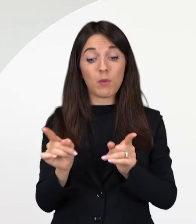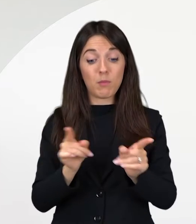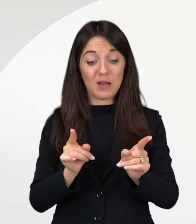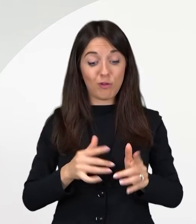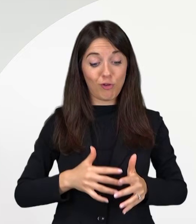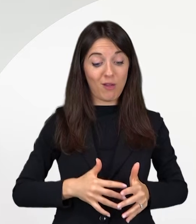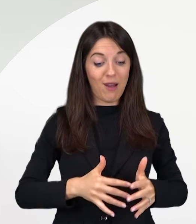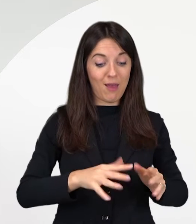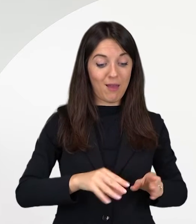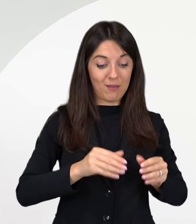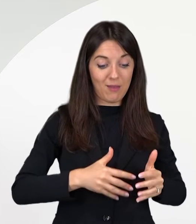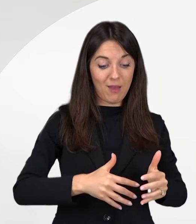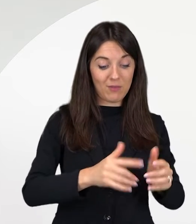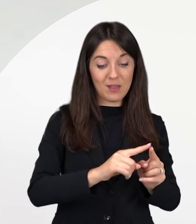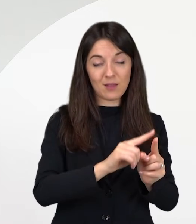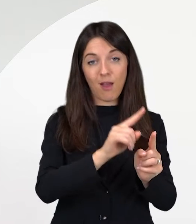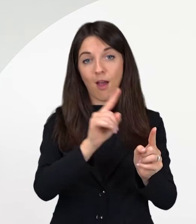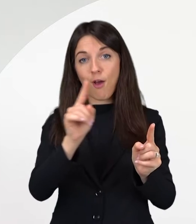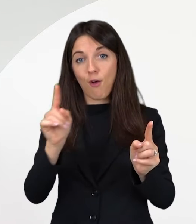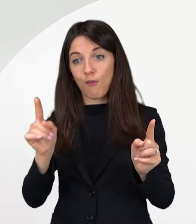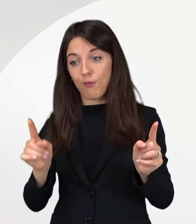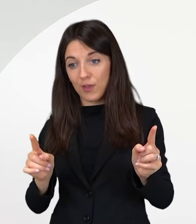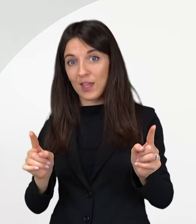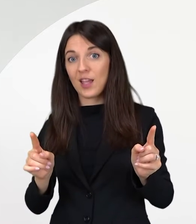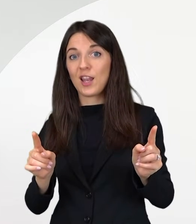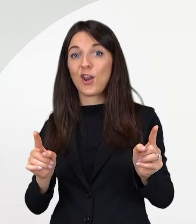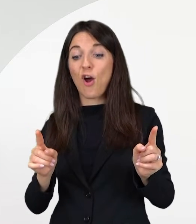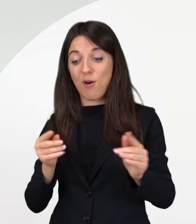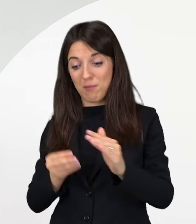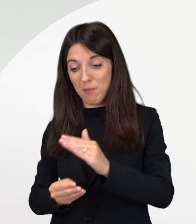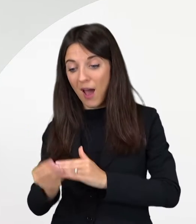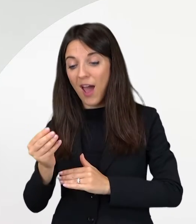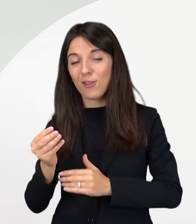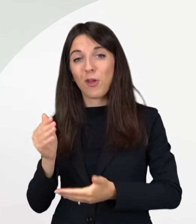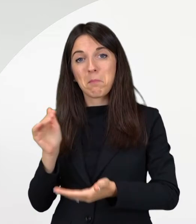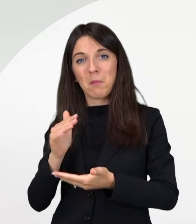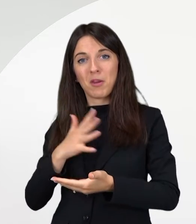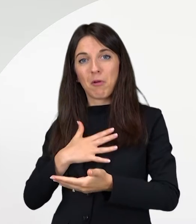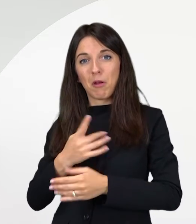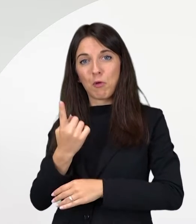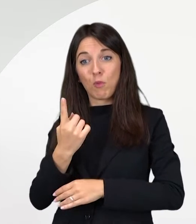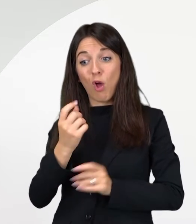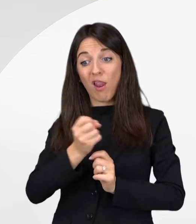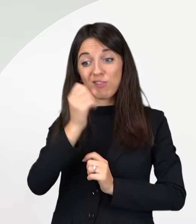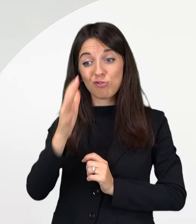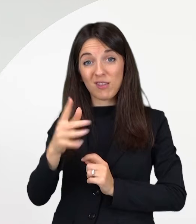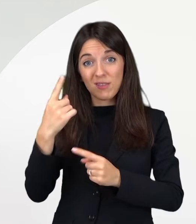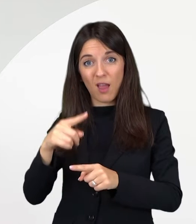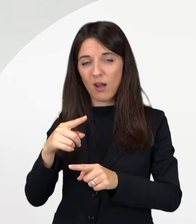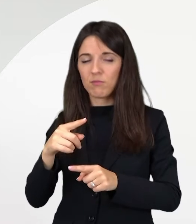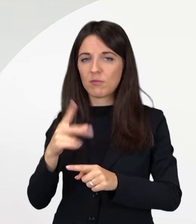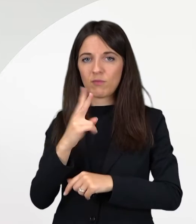gravidanza fino alla conclusione del periodo di interdizione del lavoro previsto dalla legge, nonché fino all'anno di età del bambino.